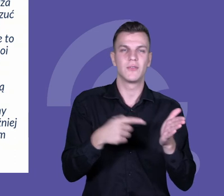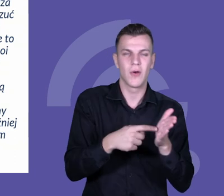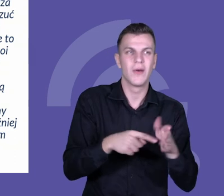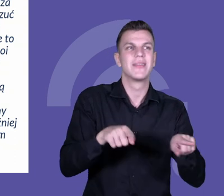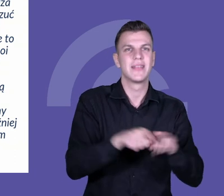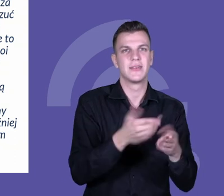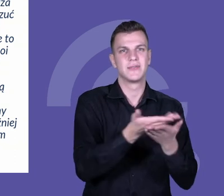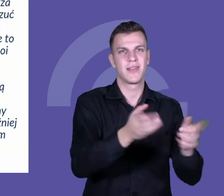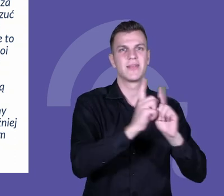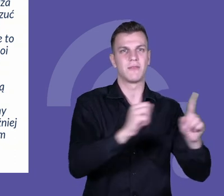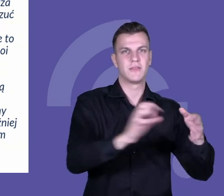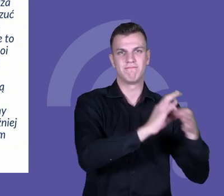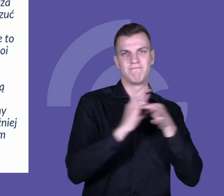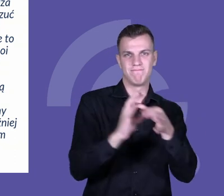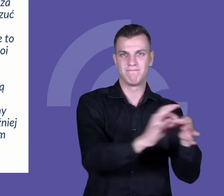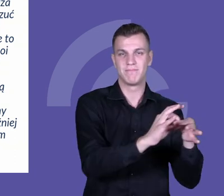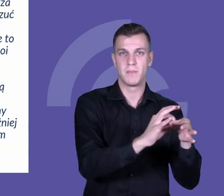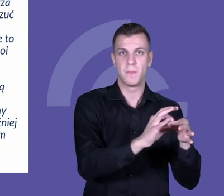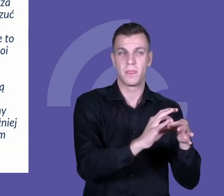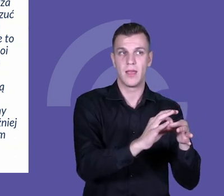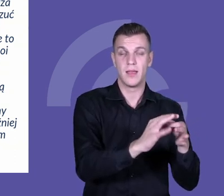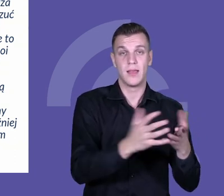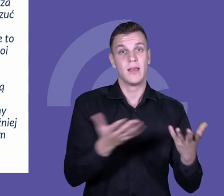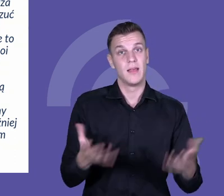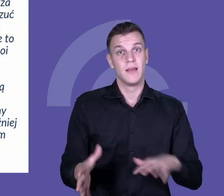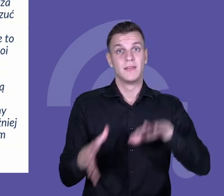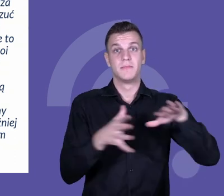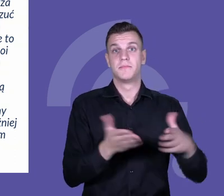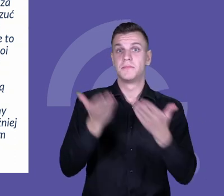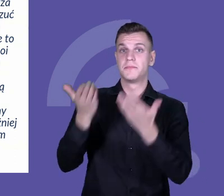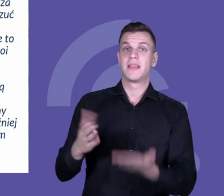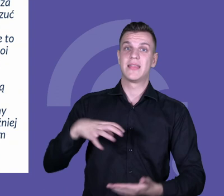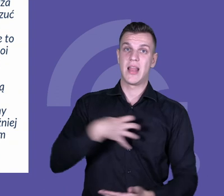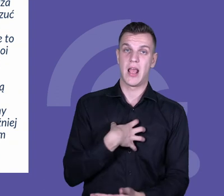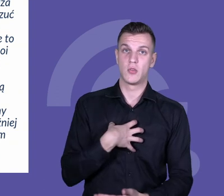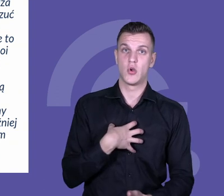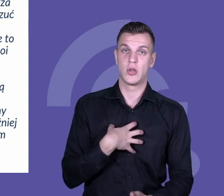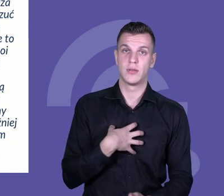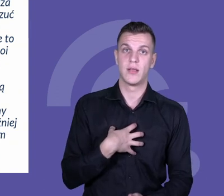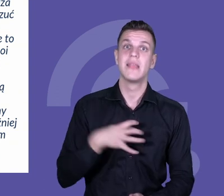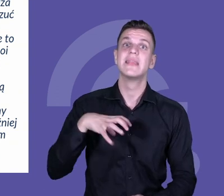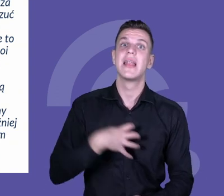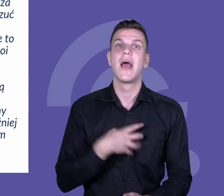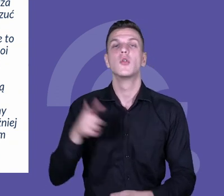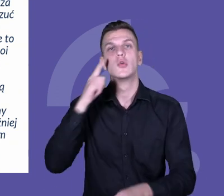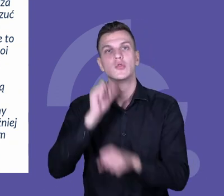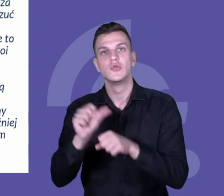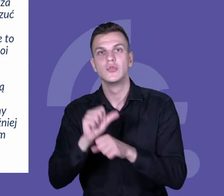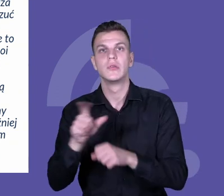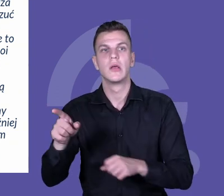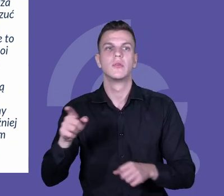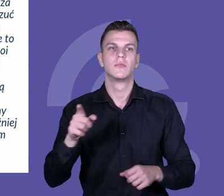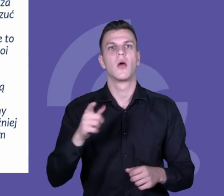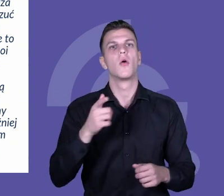Dyrektorzy. No cóż, dyrektorów trudniej było wycisnąć jakieś informacje na ich temat. Z reguły koncentrowali się, mówili o swoich nauczycielach, najczęściej w samych